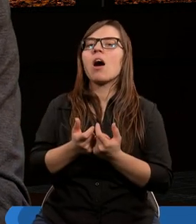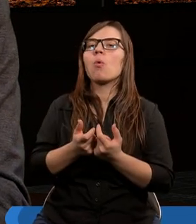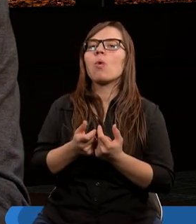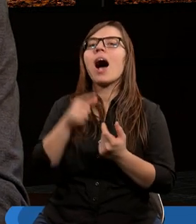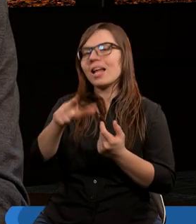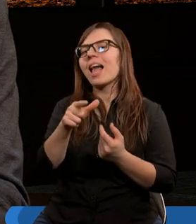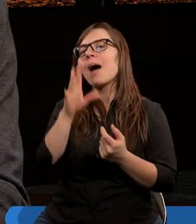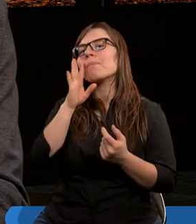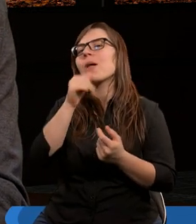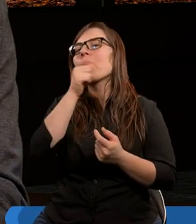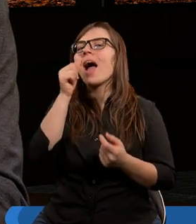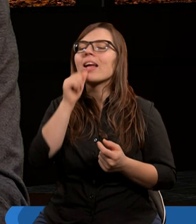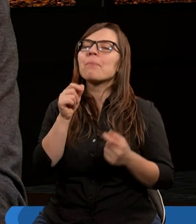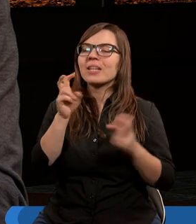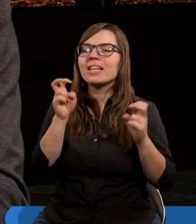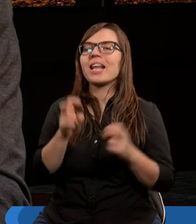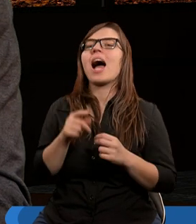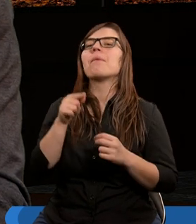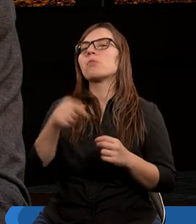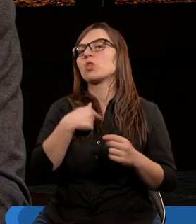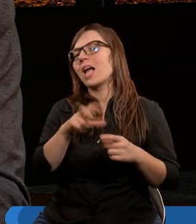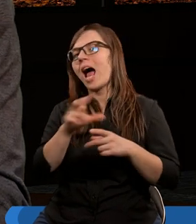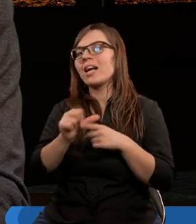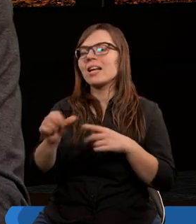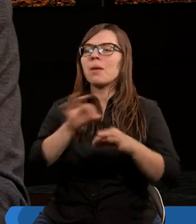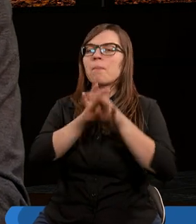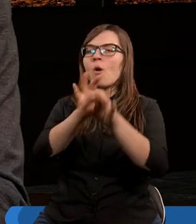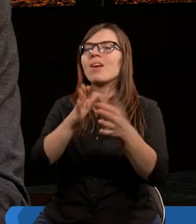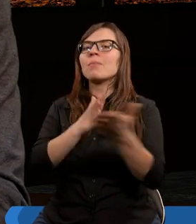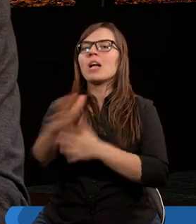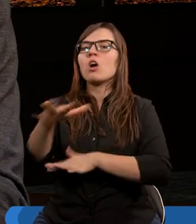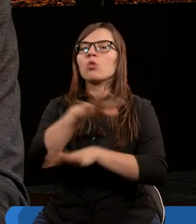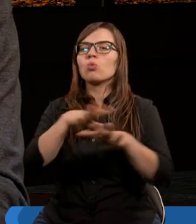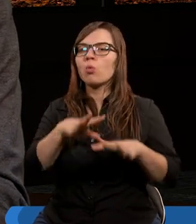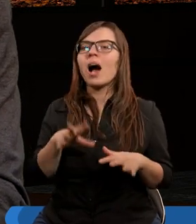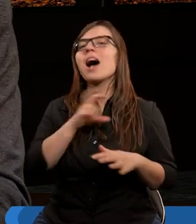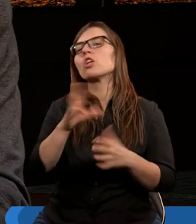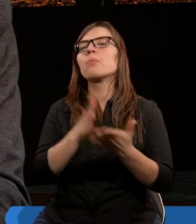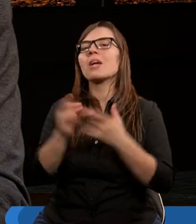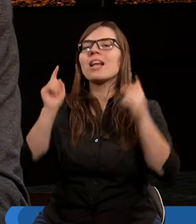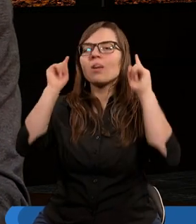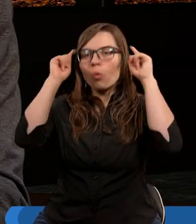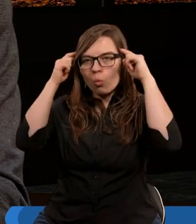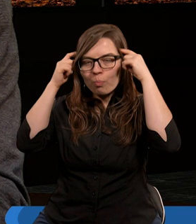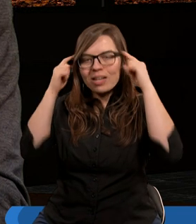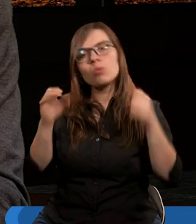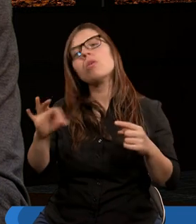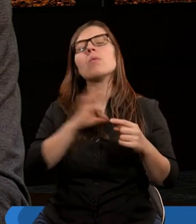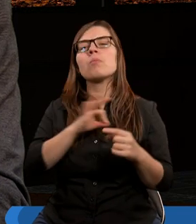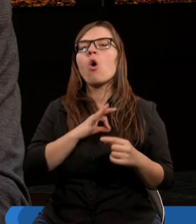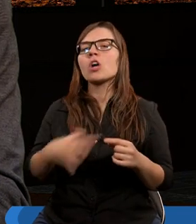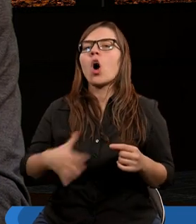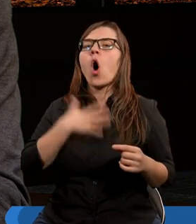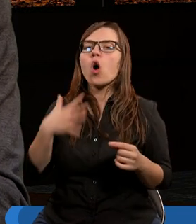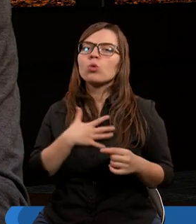cała tajemnica, że czy ja jestem prowadzony przez ducha, czy przez mysły, czy przez moje